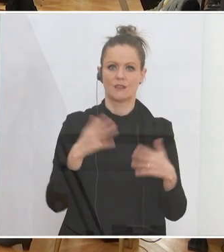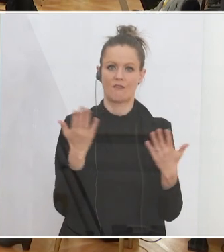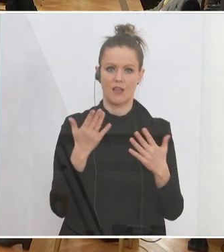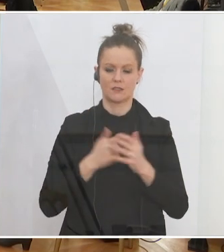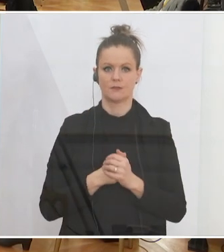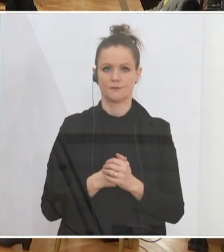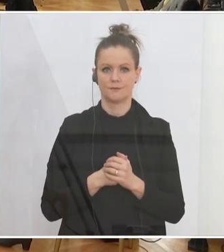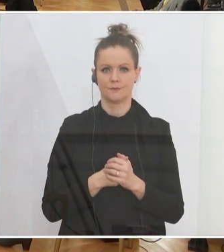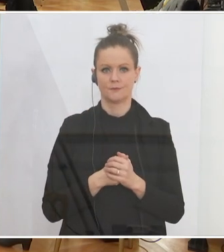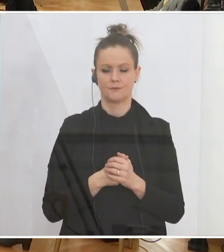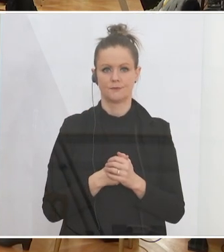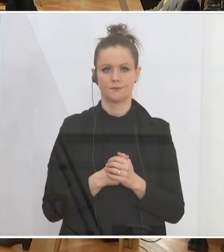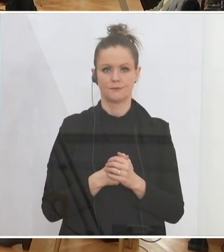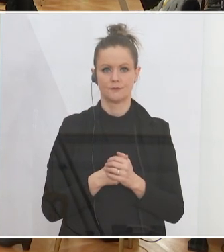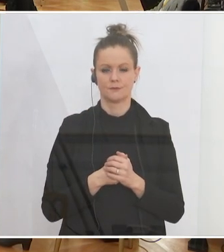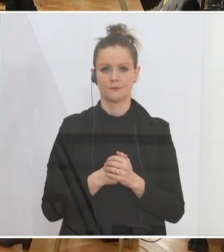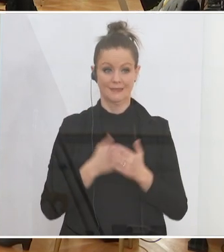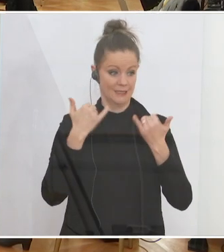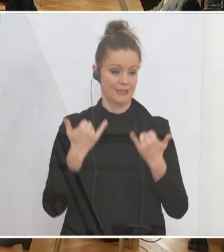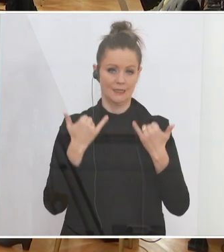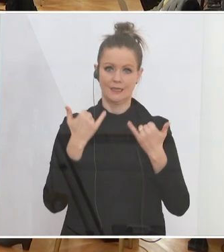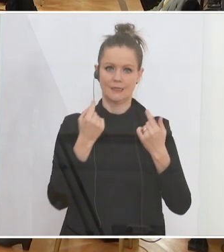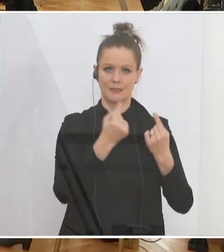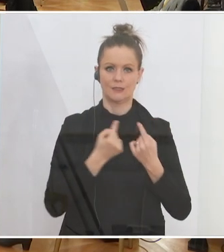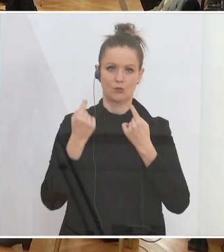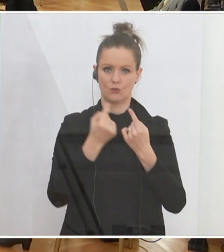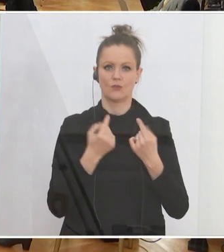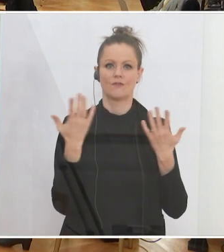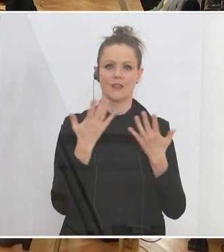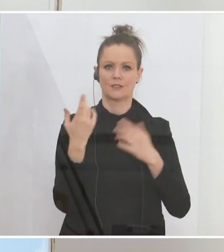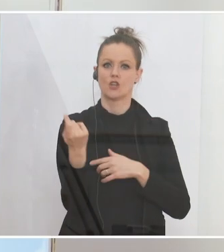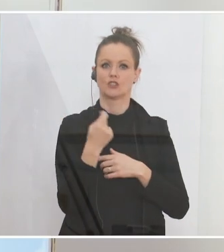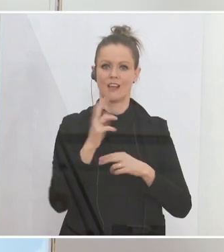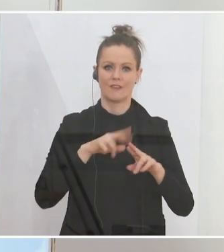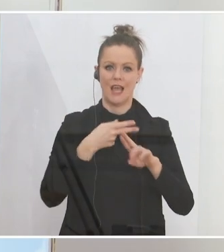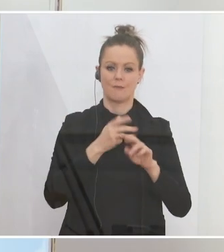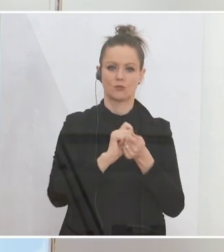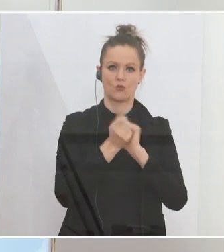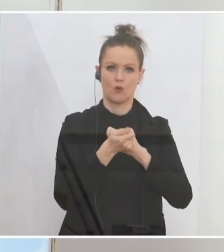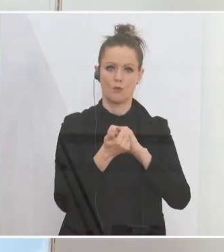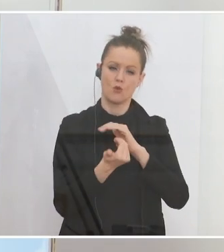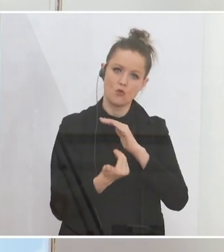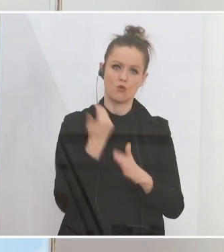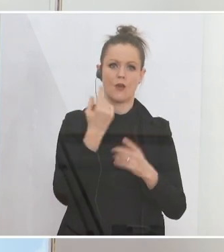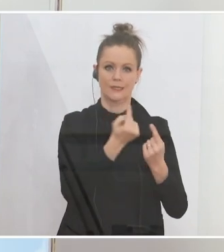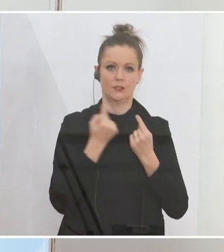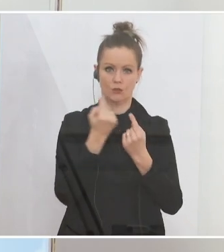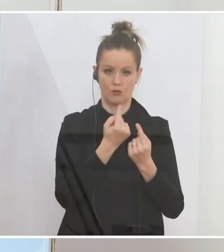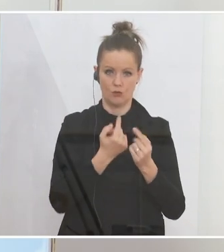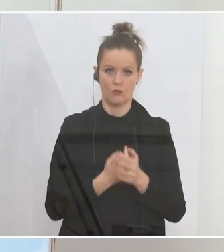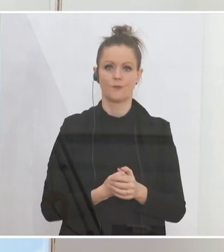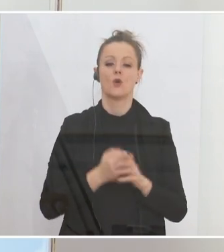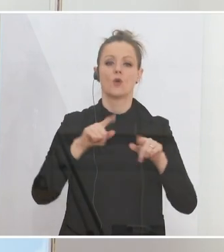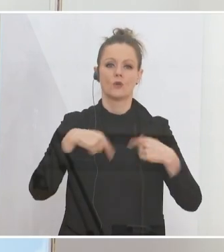eben jetzt die Strafen anpasst auf die neuen Notwendigkeit. Und nachfolgend arbeiten wir an einer